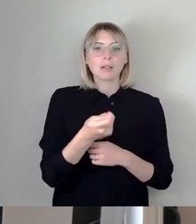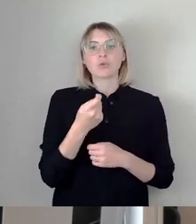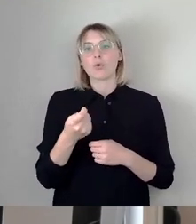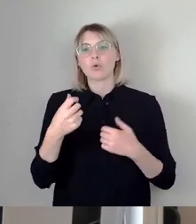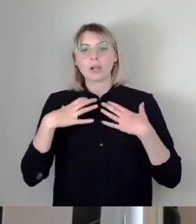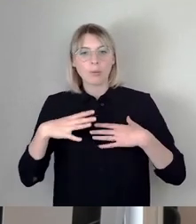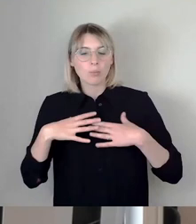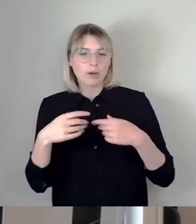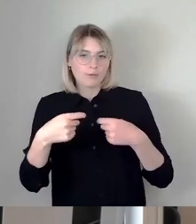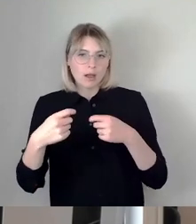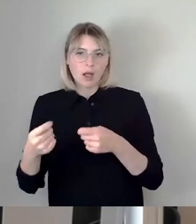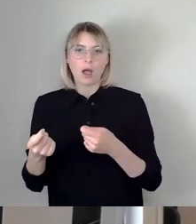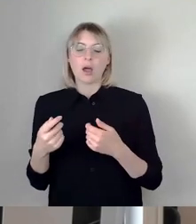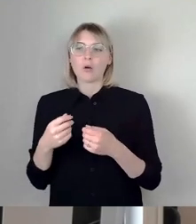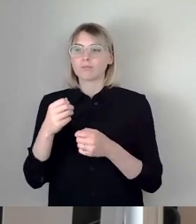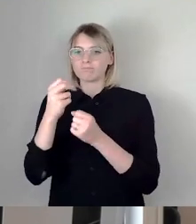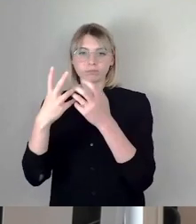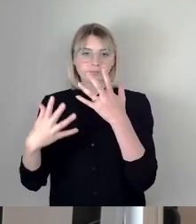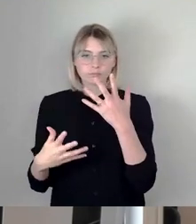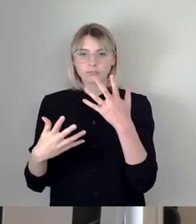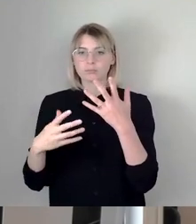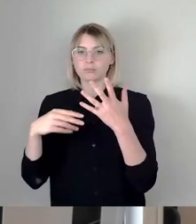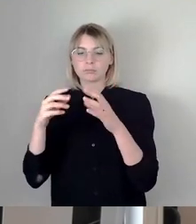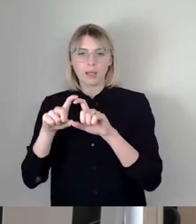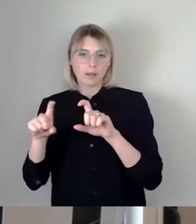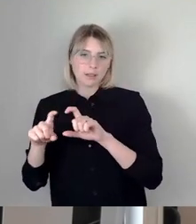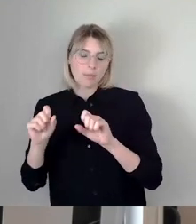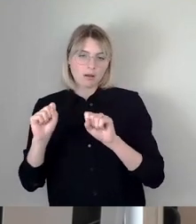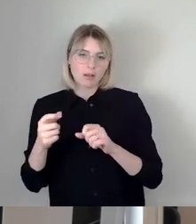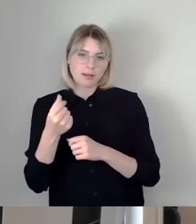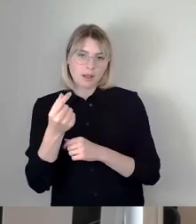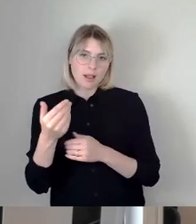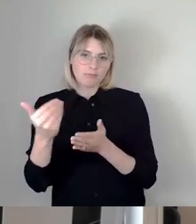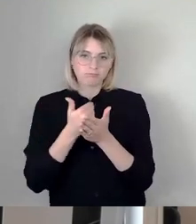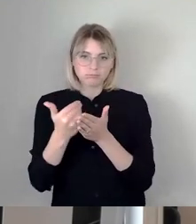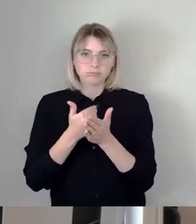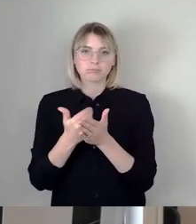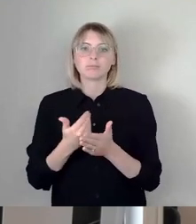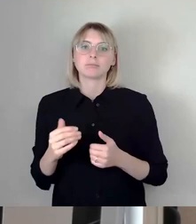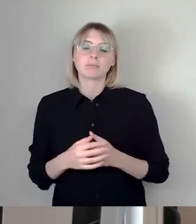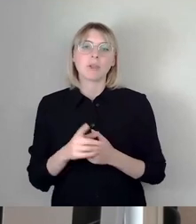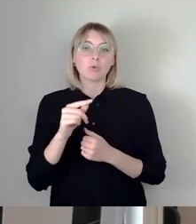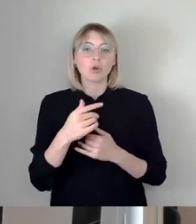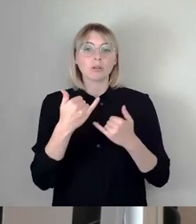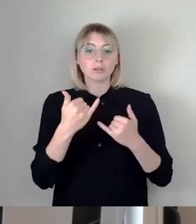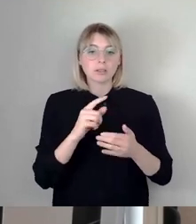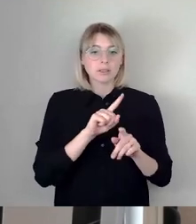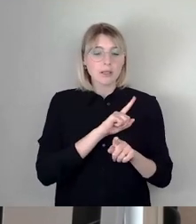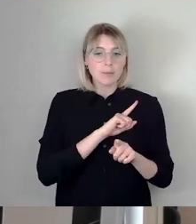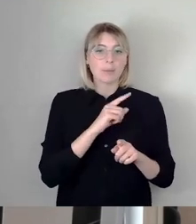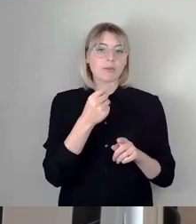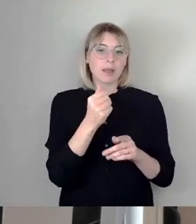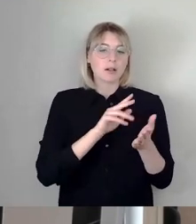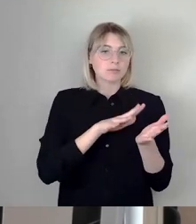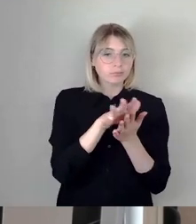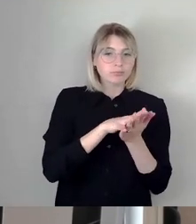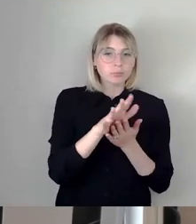Aufträge für die Unternehmen aus Dresden und der Umgebung, um diese ganzen Investitionen, die notwendig sind, überhaupt erst einmal vorzunehmen.